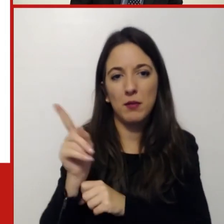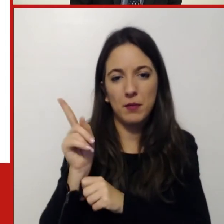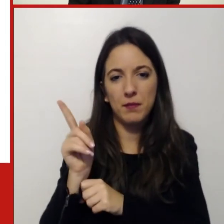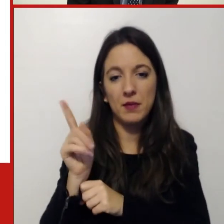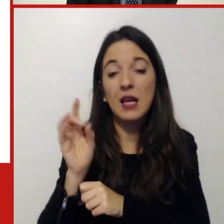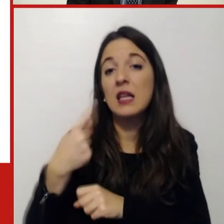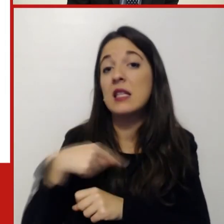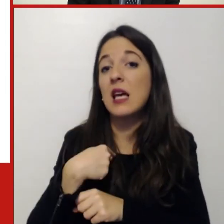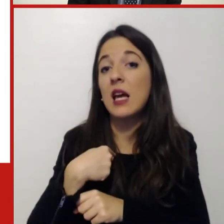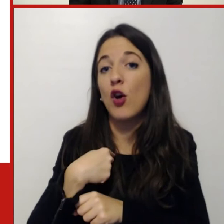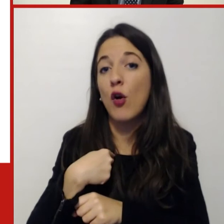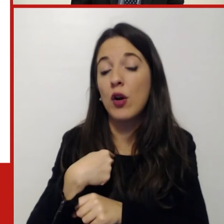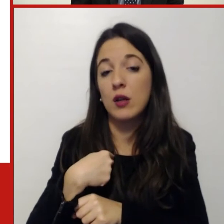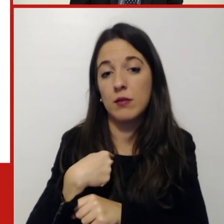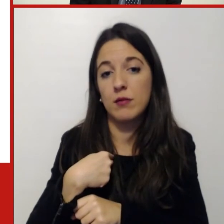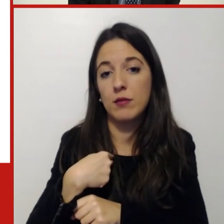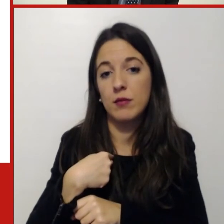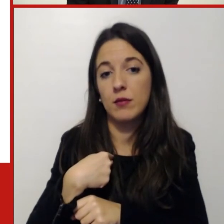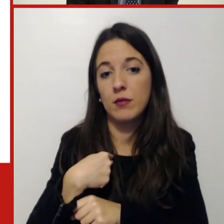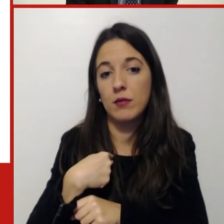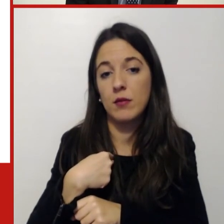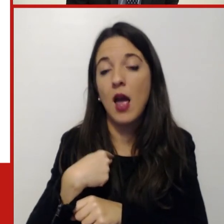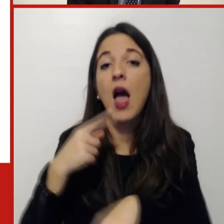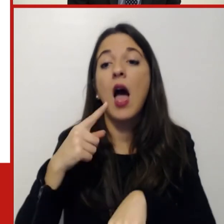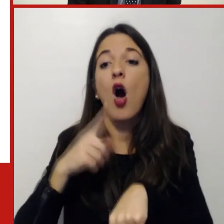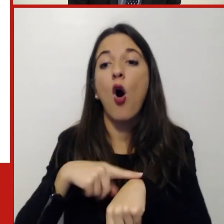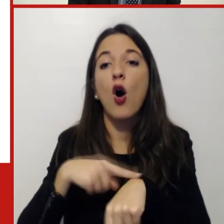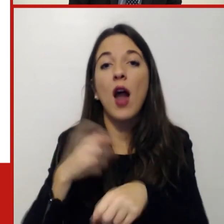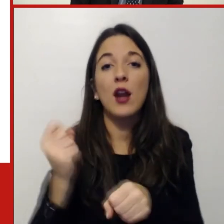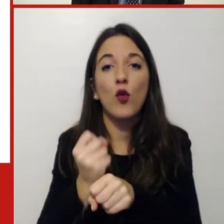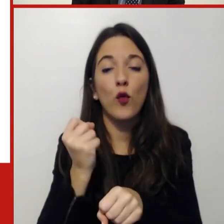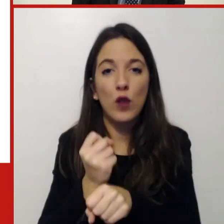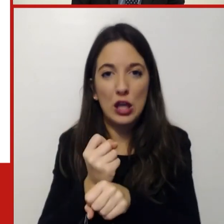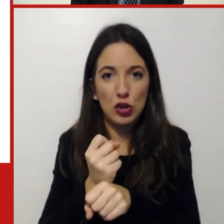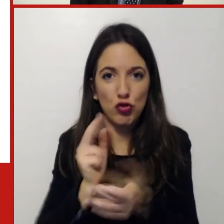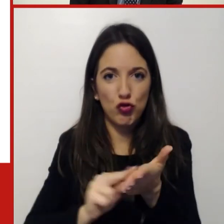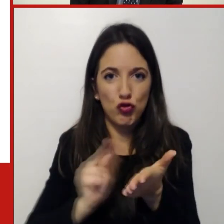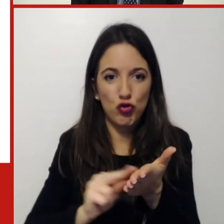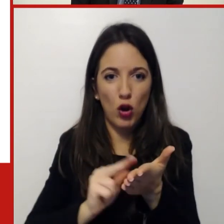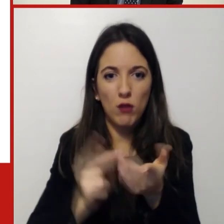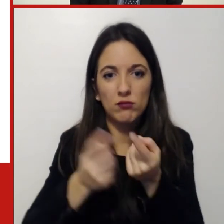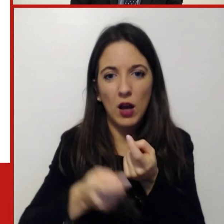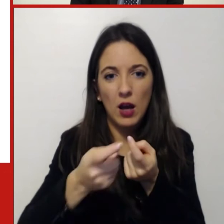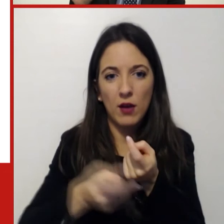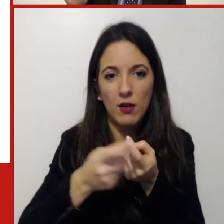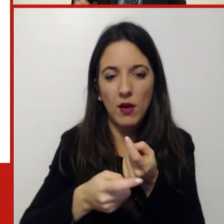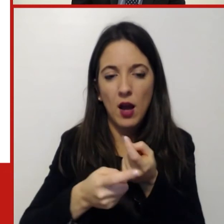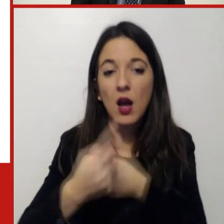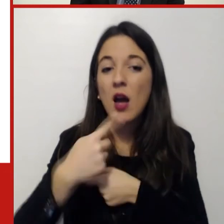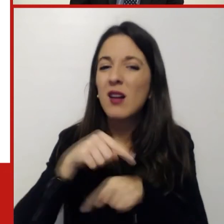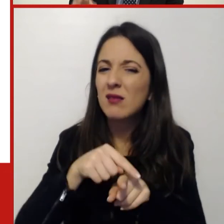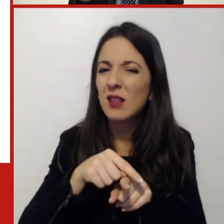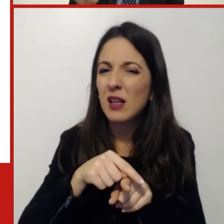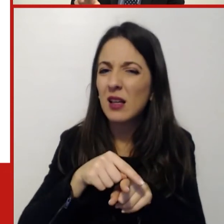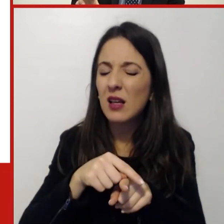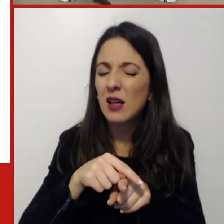davvero parlare di smart working o parliamo di telelavoro ancora non si dovrebbe puntare anche da una maggiore flessibilità anche da questo punto di vista qual è